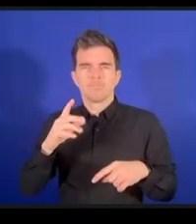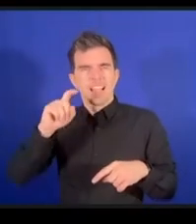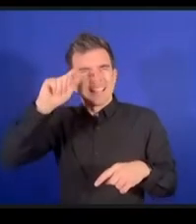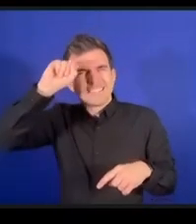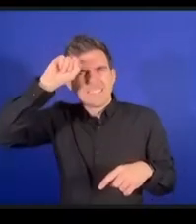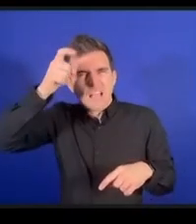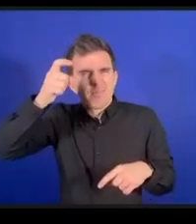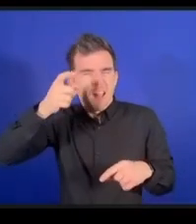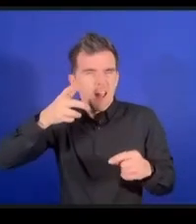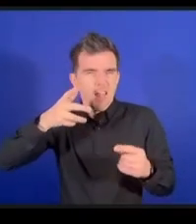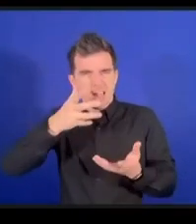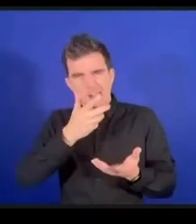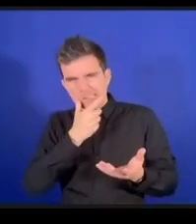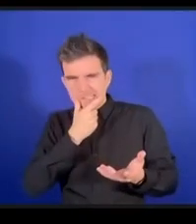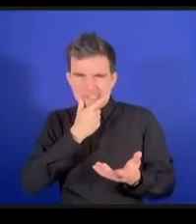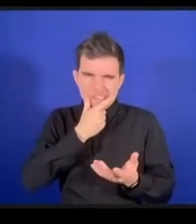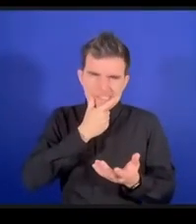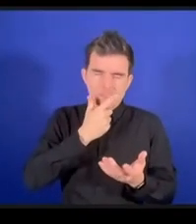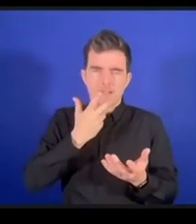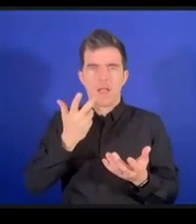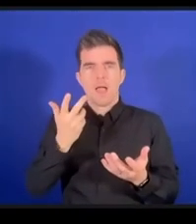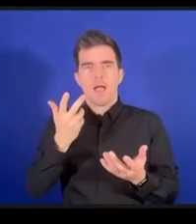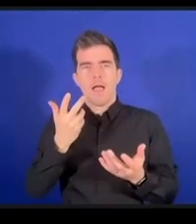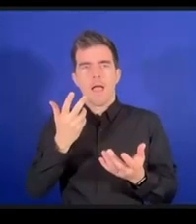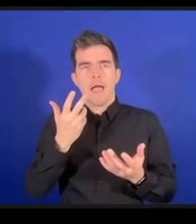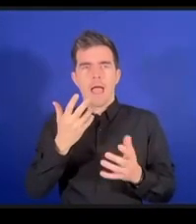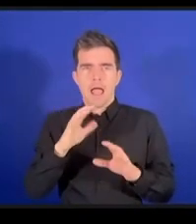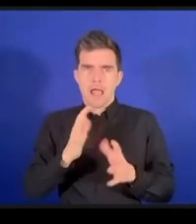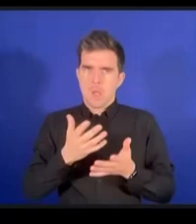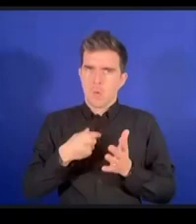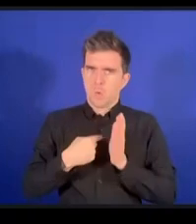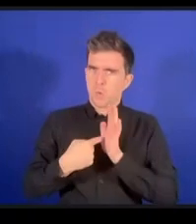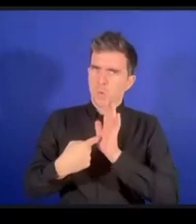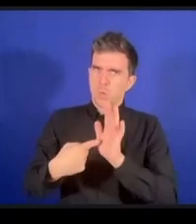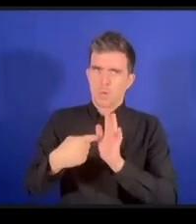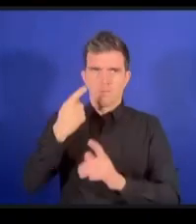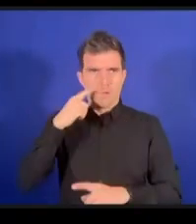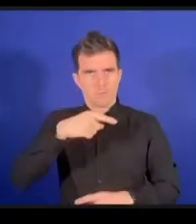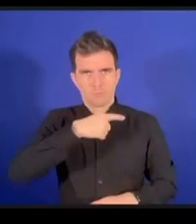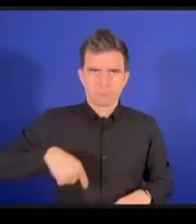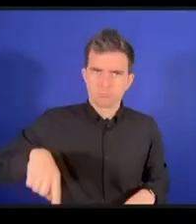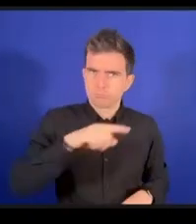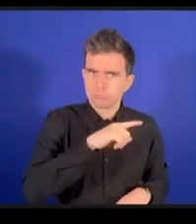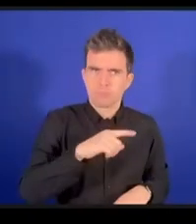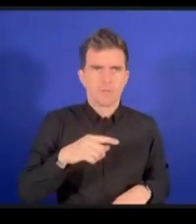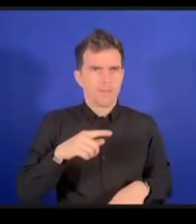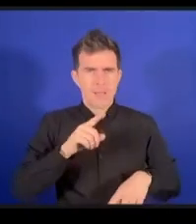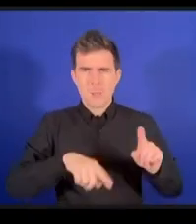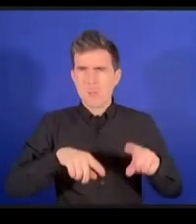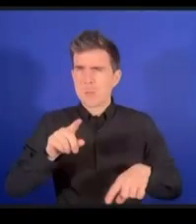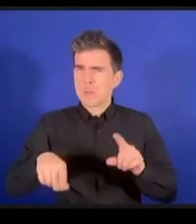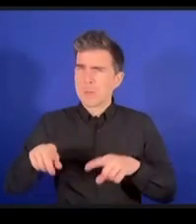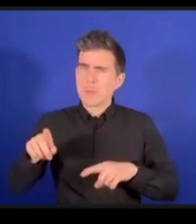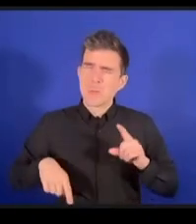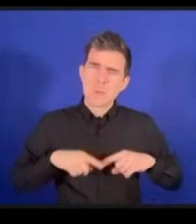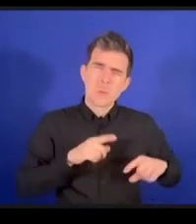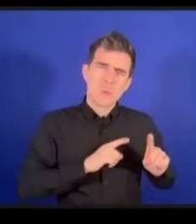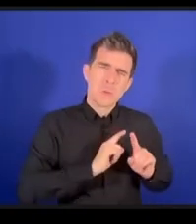対して設けることは難しいんです非常に多様ですから皆さんご存知のように原理原則は